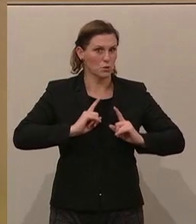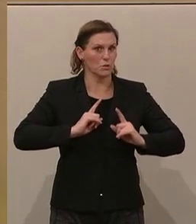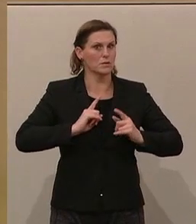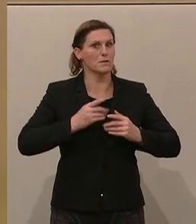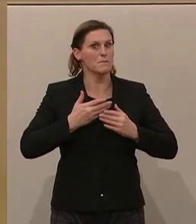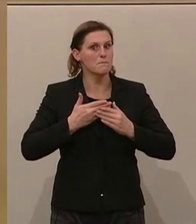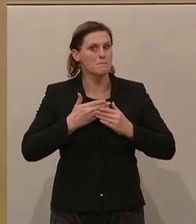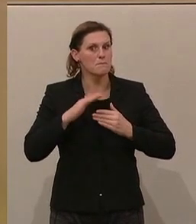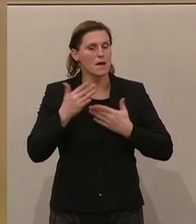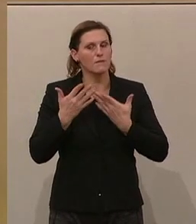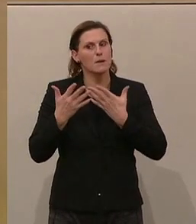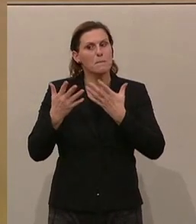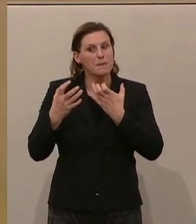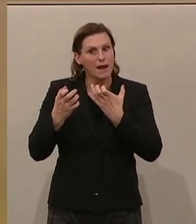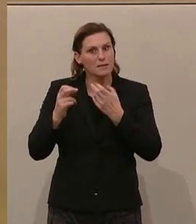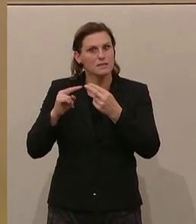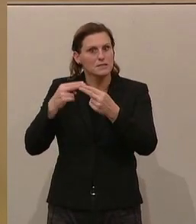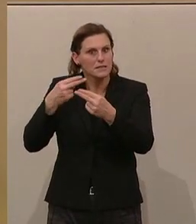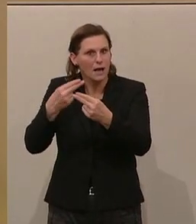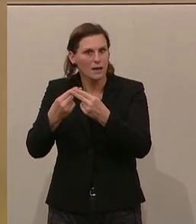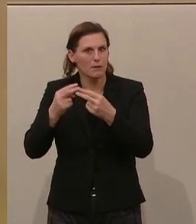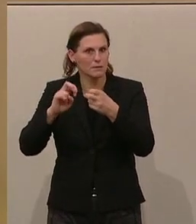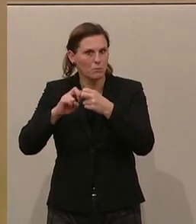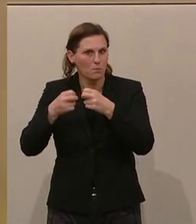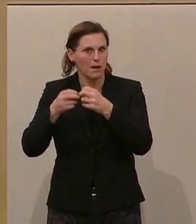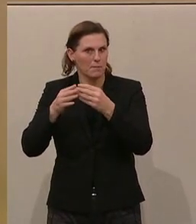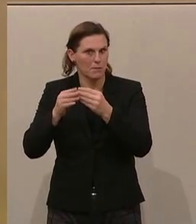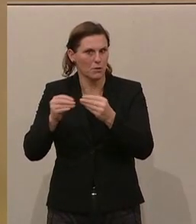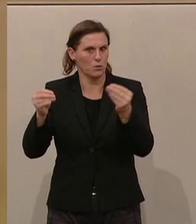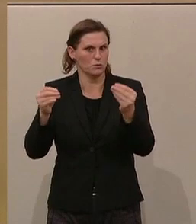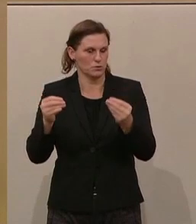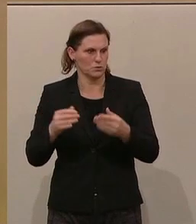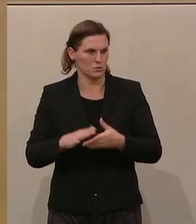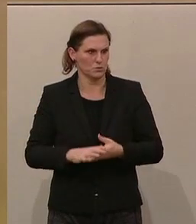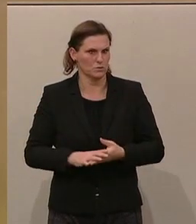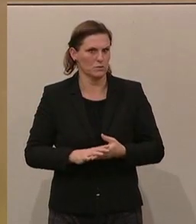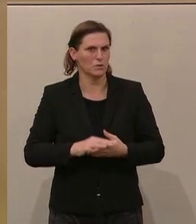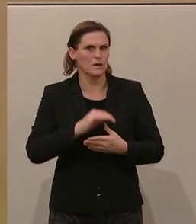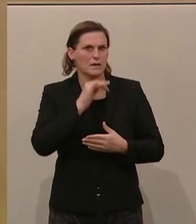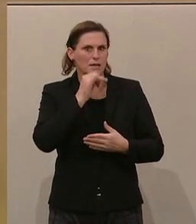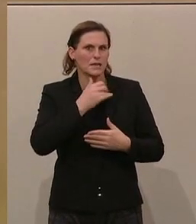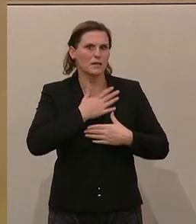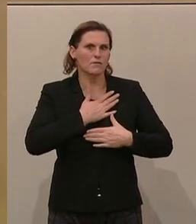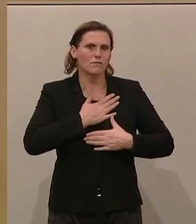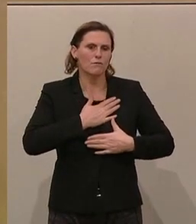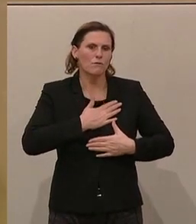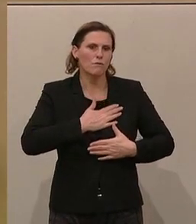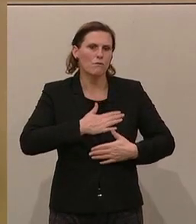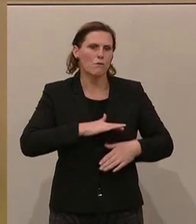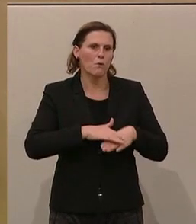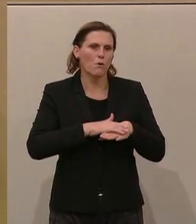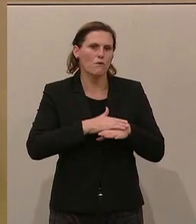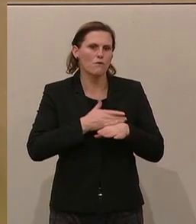pragmatischen Annäherung an die Problemlösung zu kommen, das abseits von irgendeiner Kuschel- und Wohlfühlpädagogik, die im